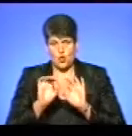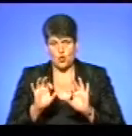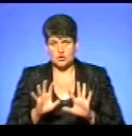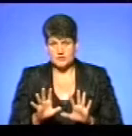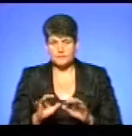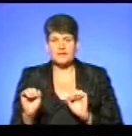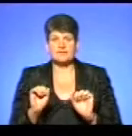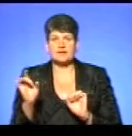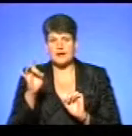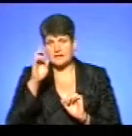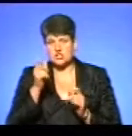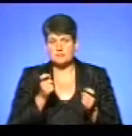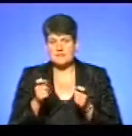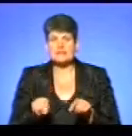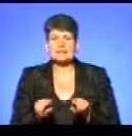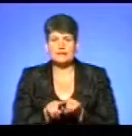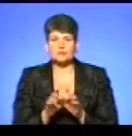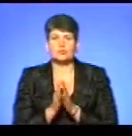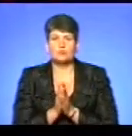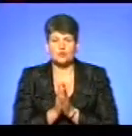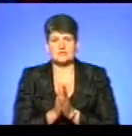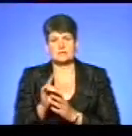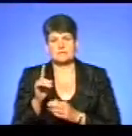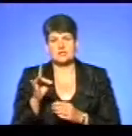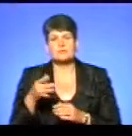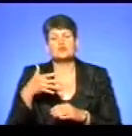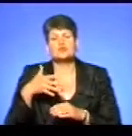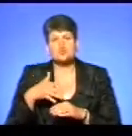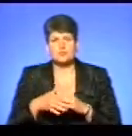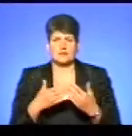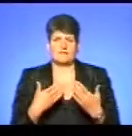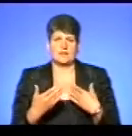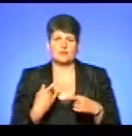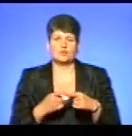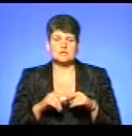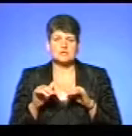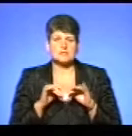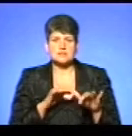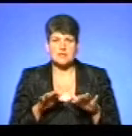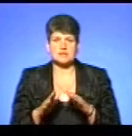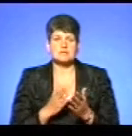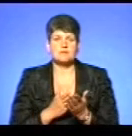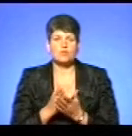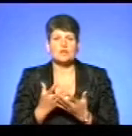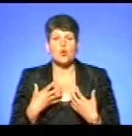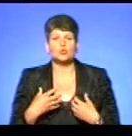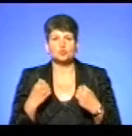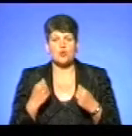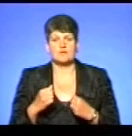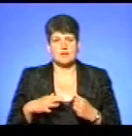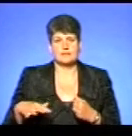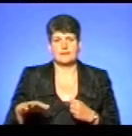райдержадміністрації також закликає Збаражчан з розумінням поставитися до заходів, спрямованих на оздоровлення